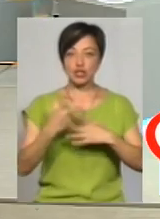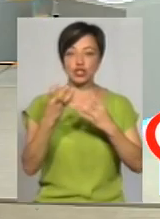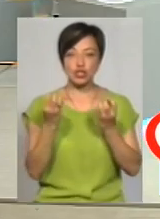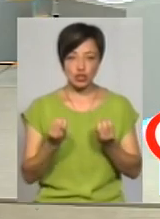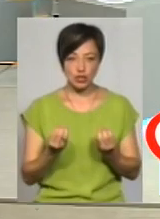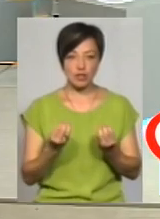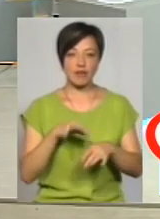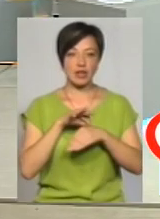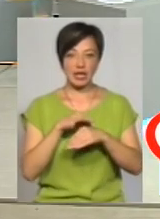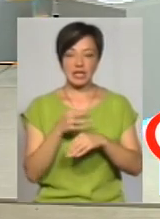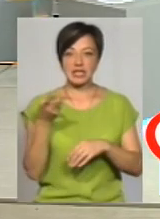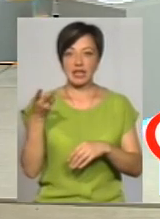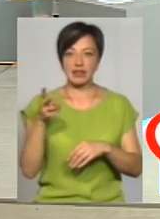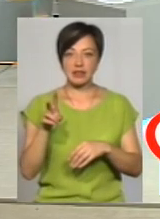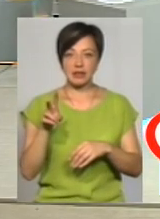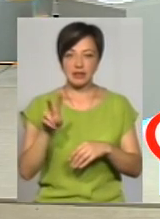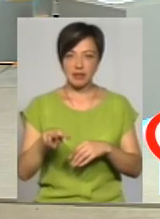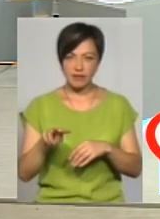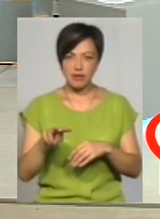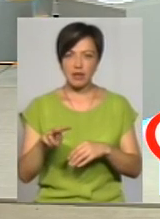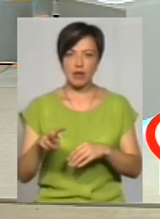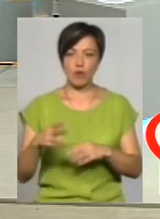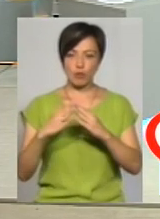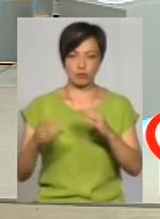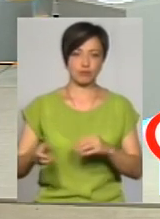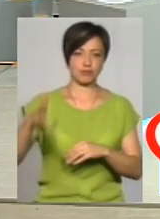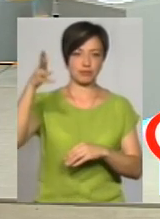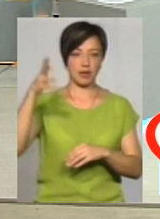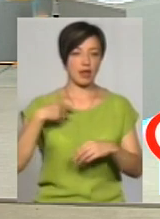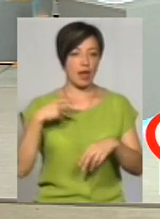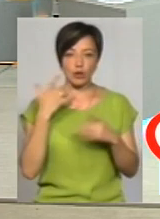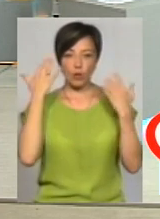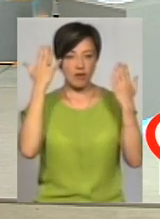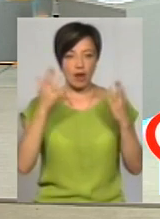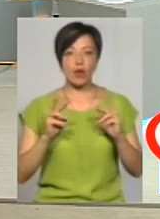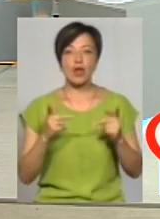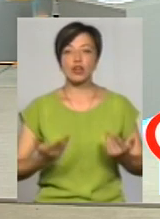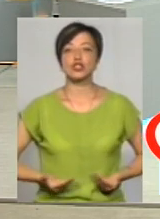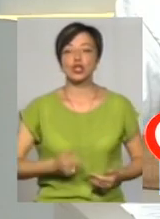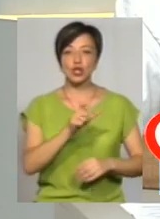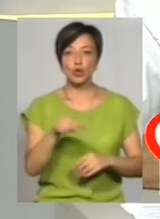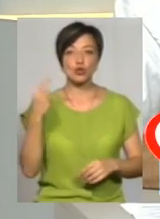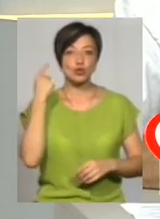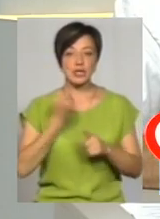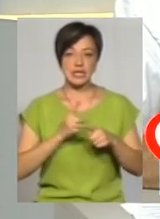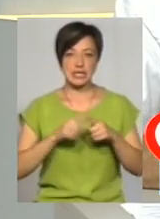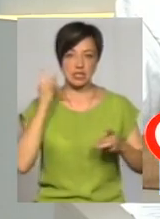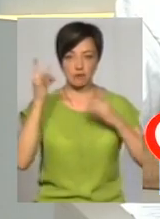й дві багатоповерхівки зводити. Я собі не представляю, як будуть жити люди і чути ці звуки.